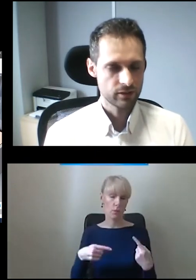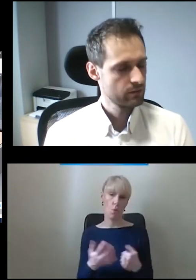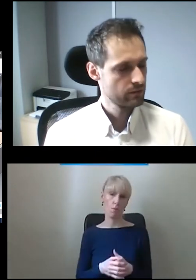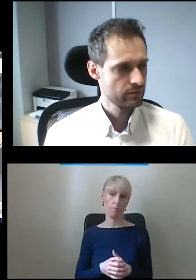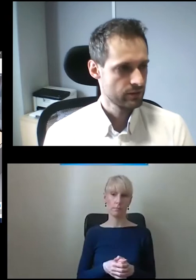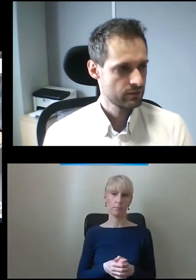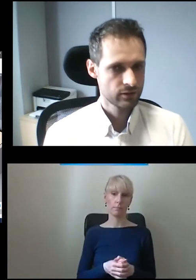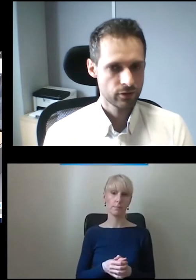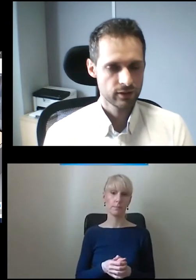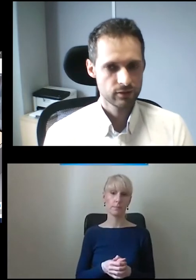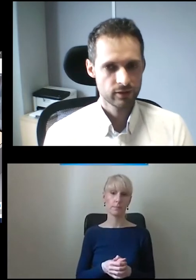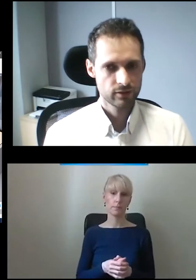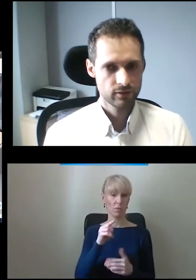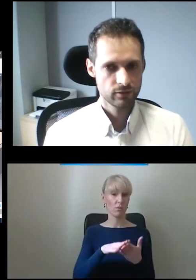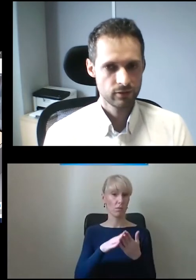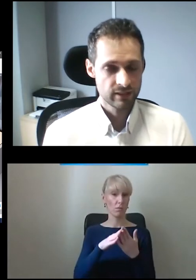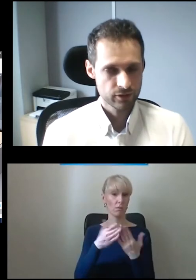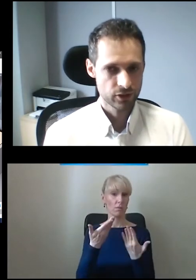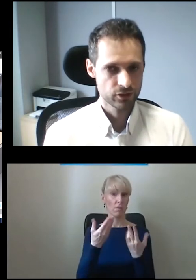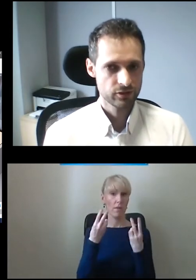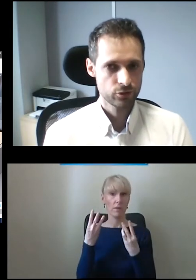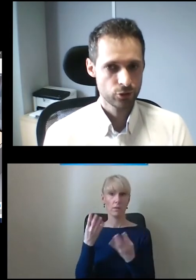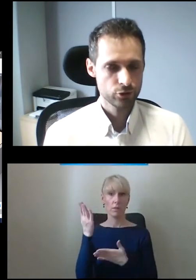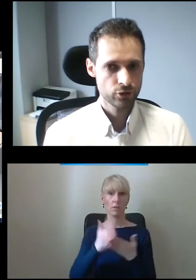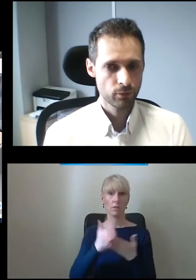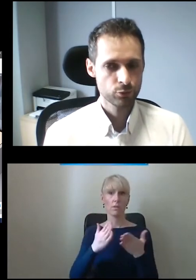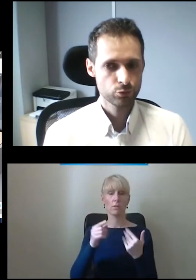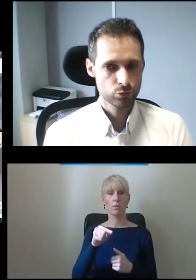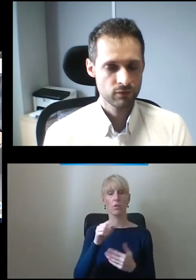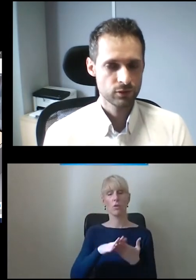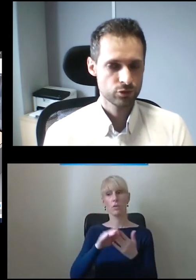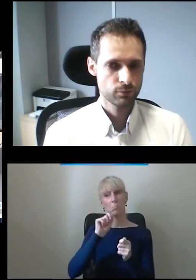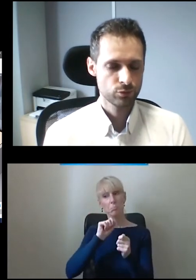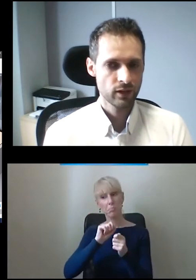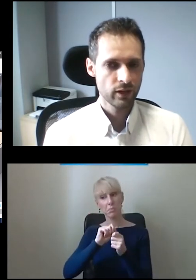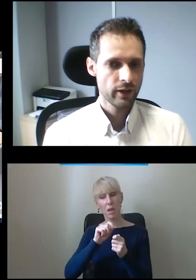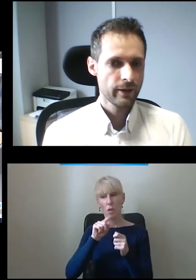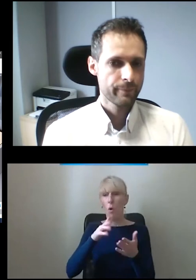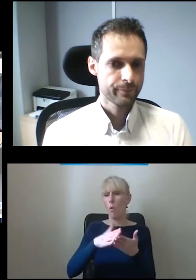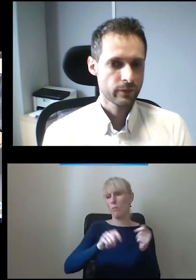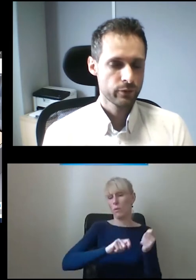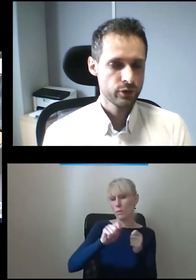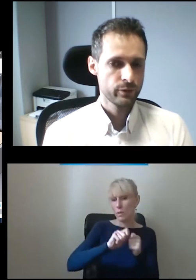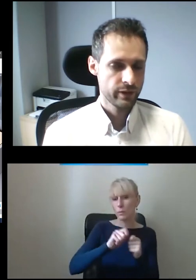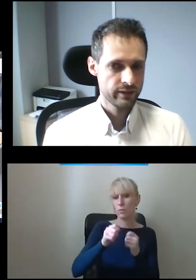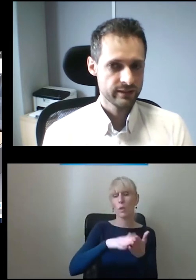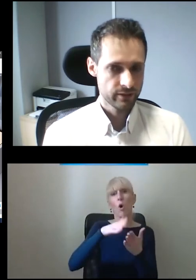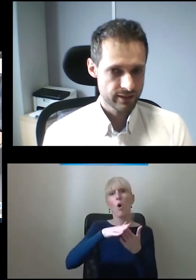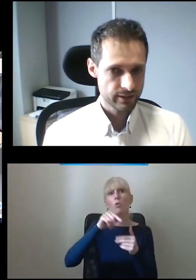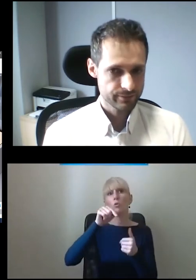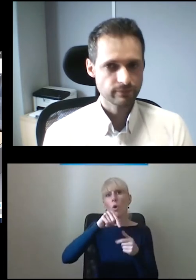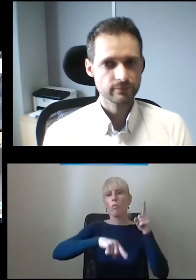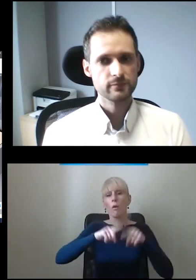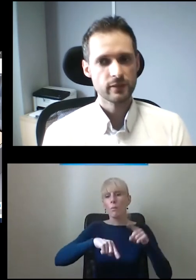nigdy, więc to jest najważniejsza część. Coś, co się po prostu zużywa, coś, co się psuje, powinno być wymienione na